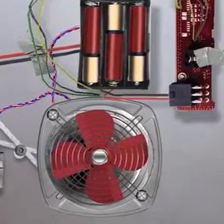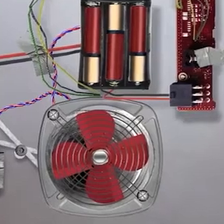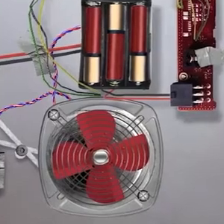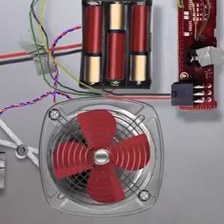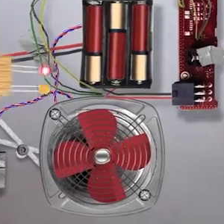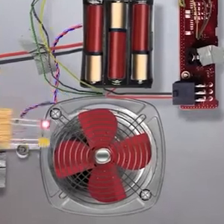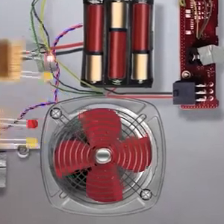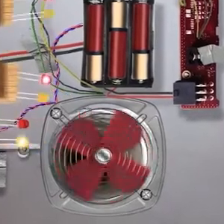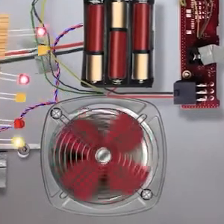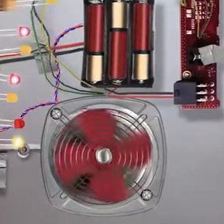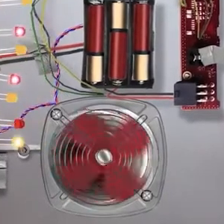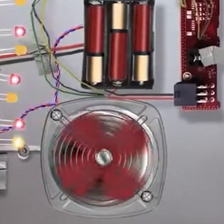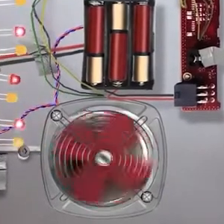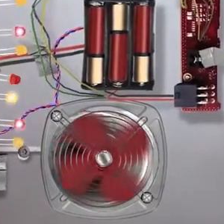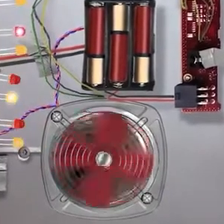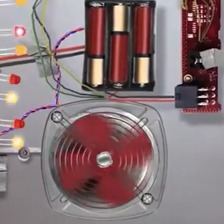Intro